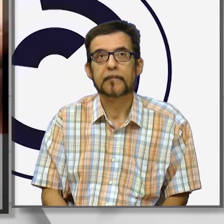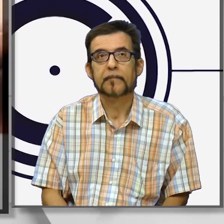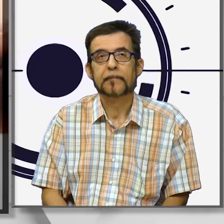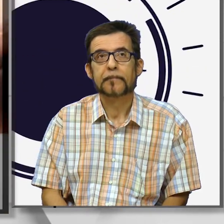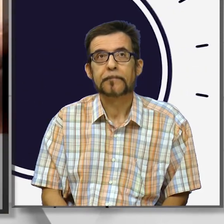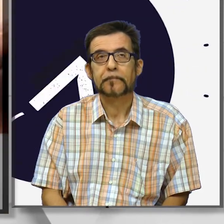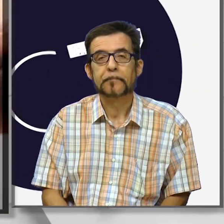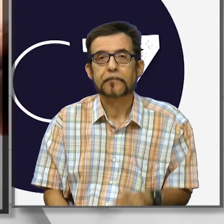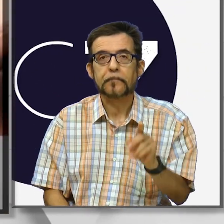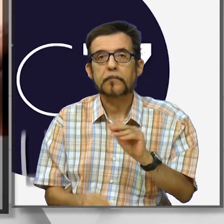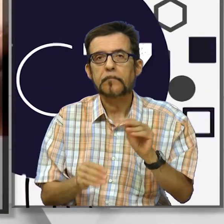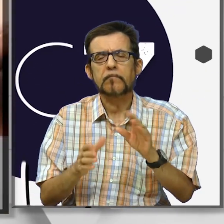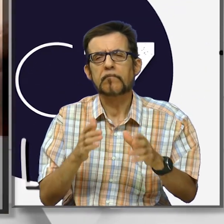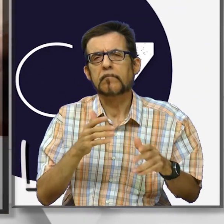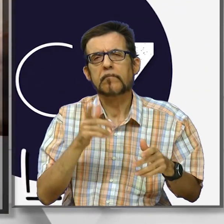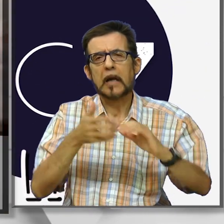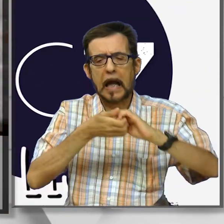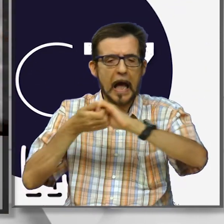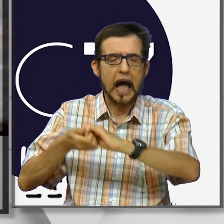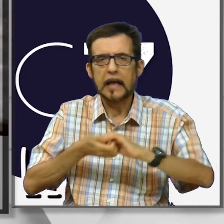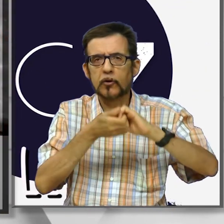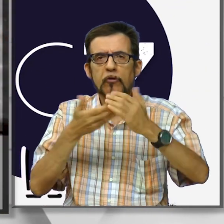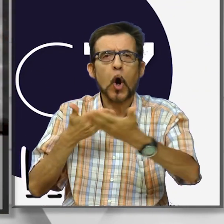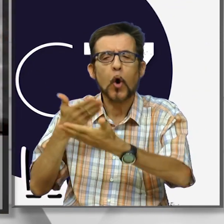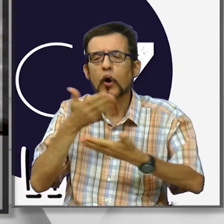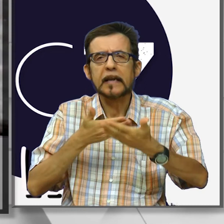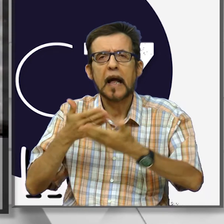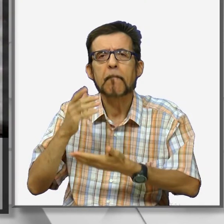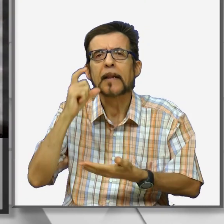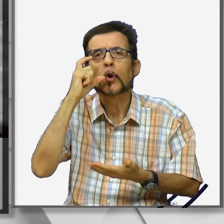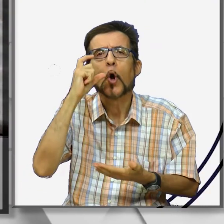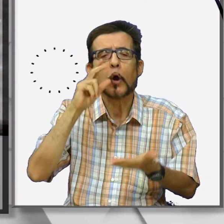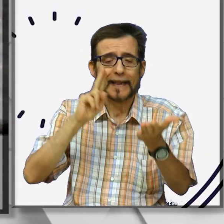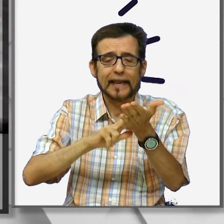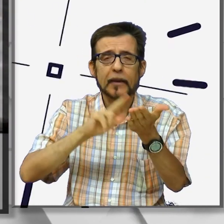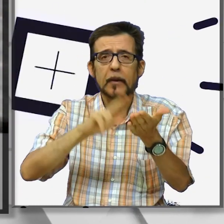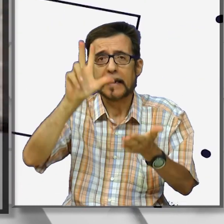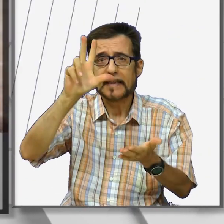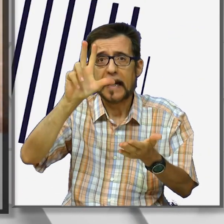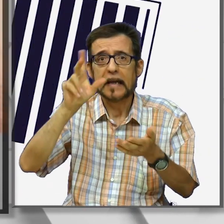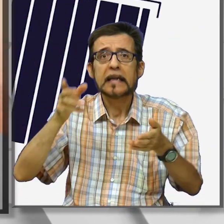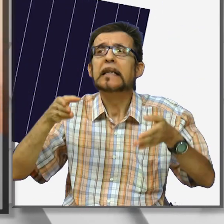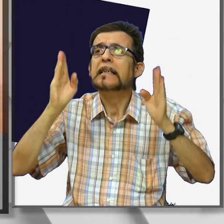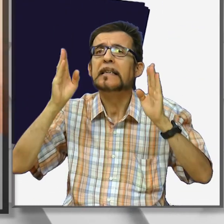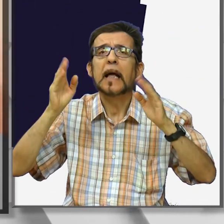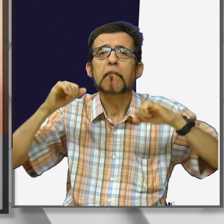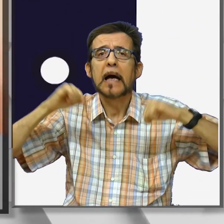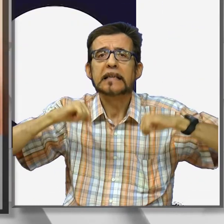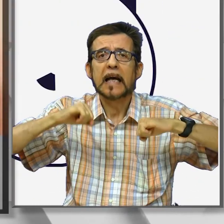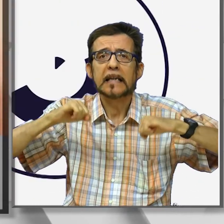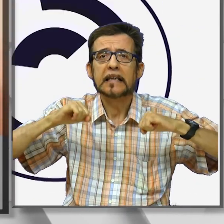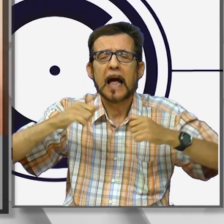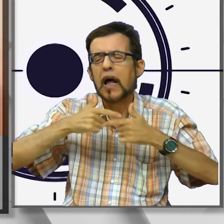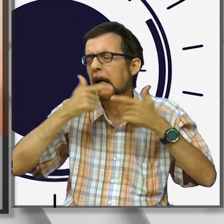Presa di posizione vibrante dell'Associazione Coordinamento 3 Donne di Sardegna sullo stato del sistema sanitario regionale sardo per il grave